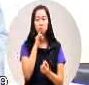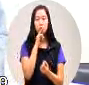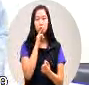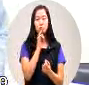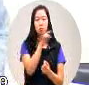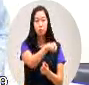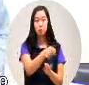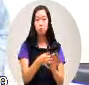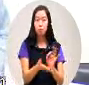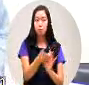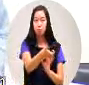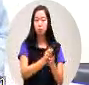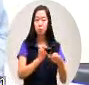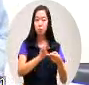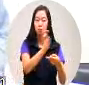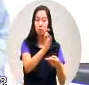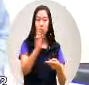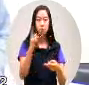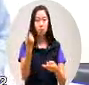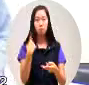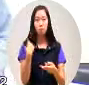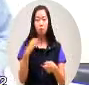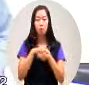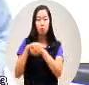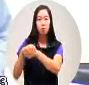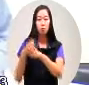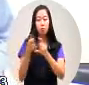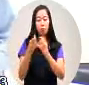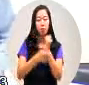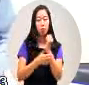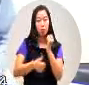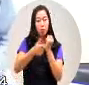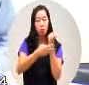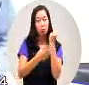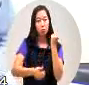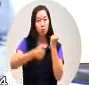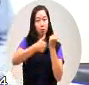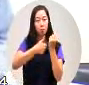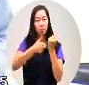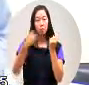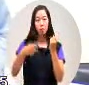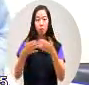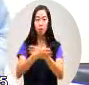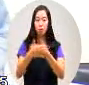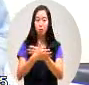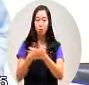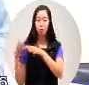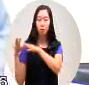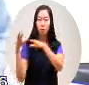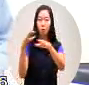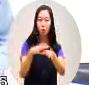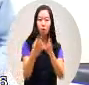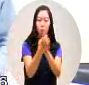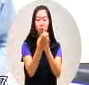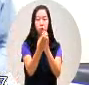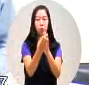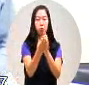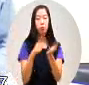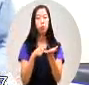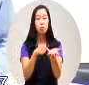二十线二十一线我带着原乡的区长旅长跟交通部做陈勤那么